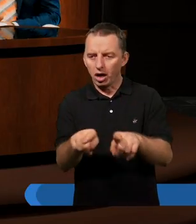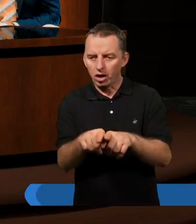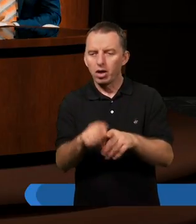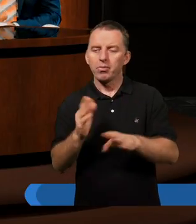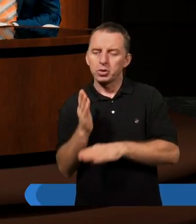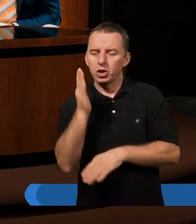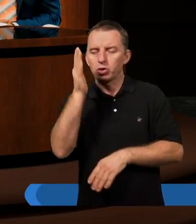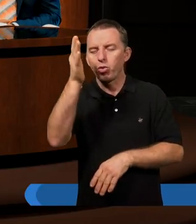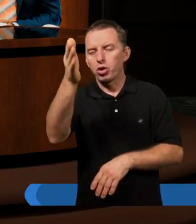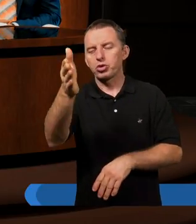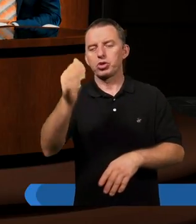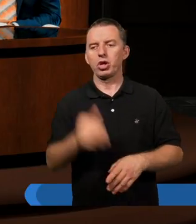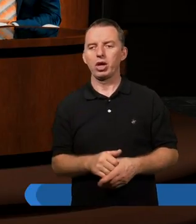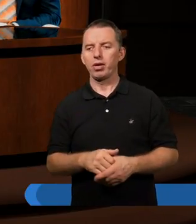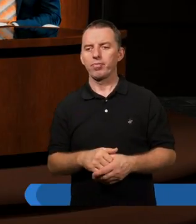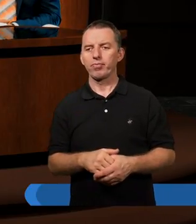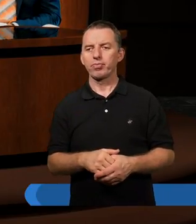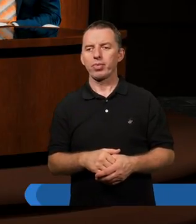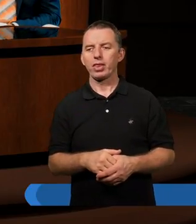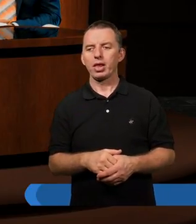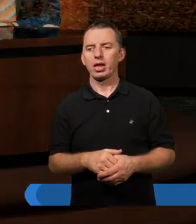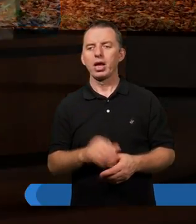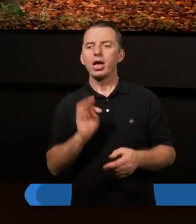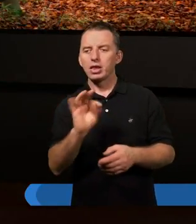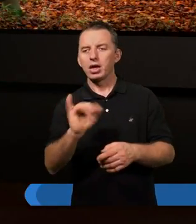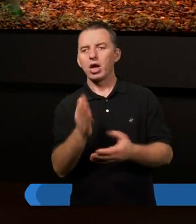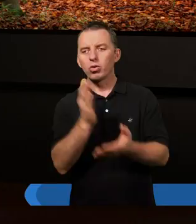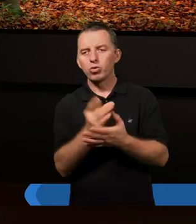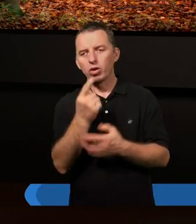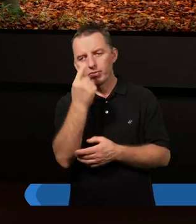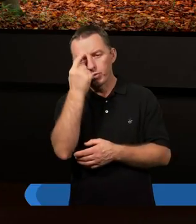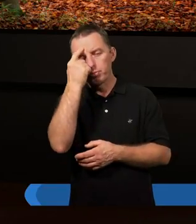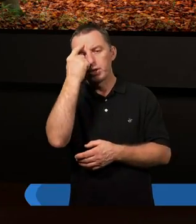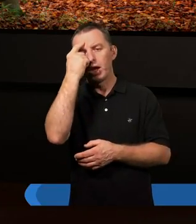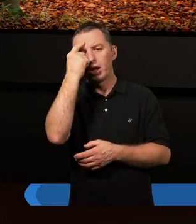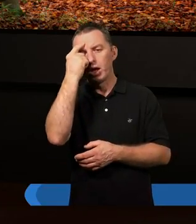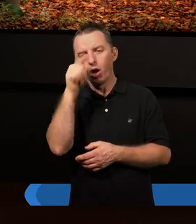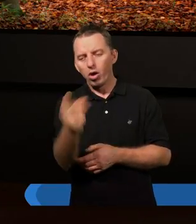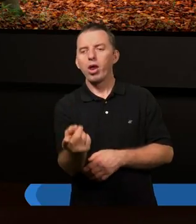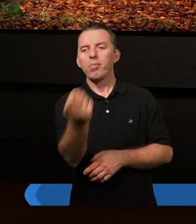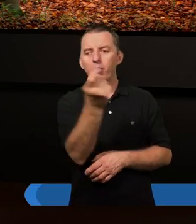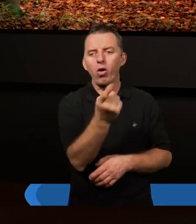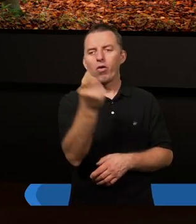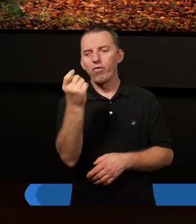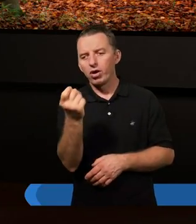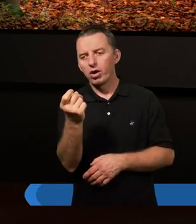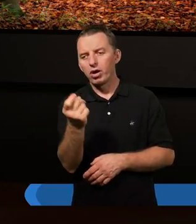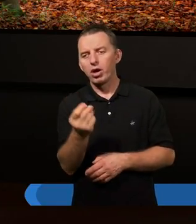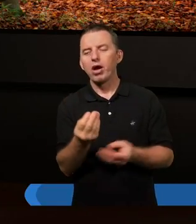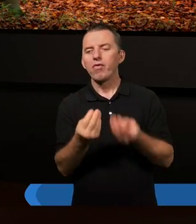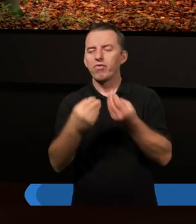przyszłości. Tak jak już wspominaliśmy, on wywołał wielką